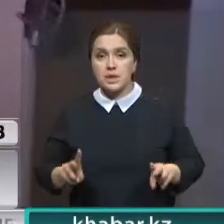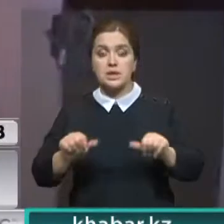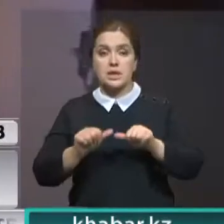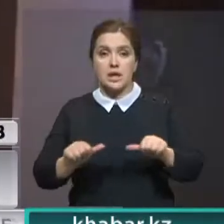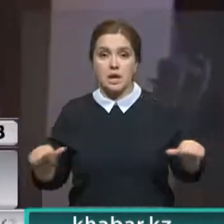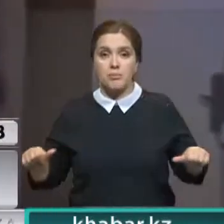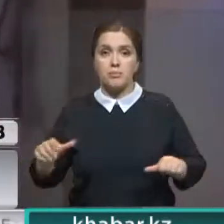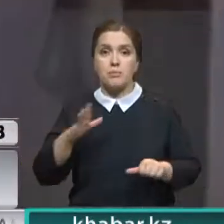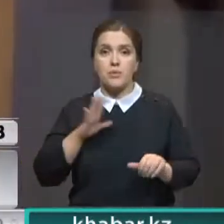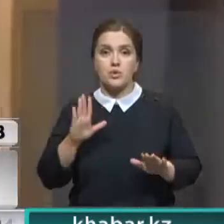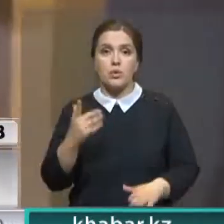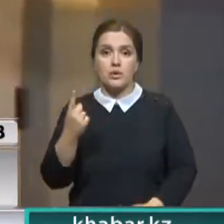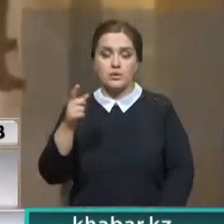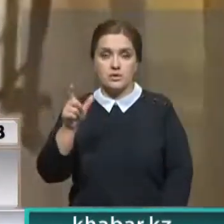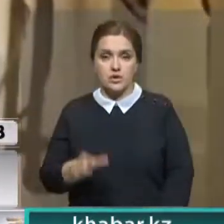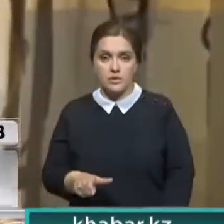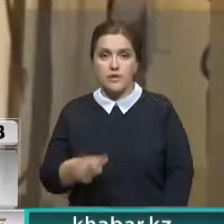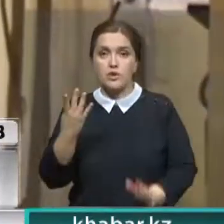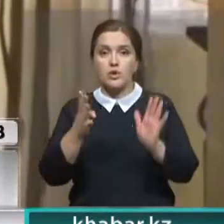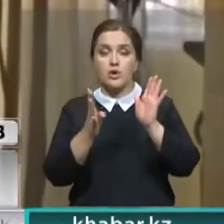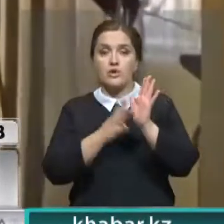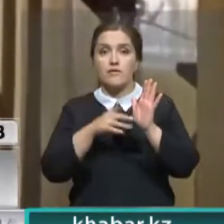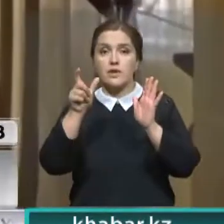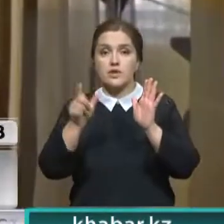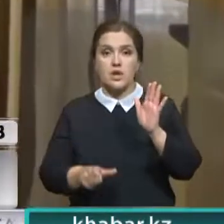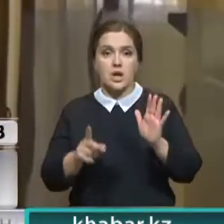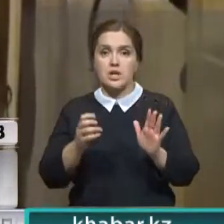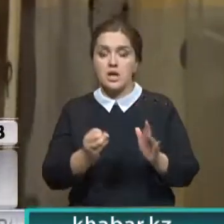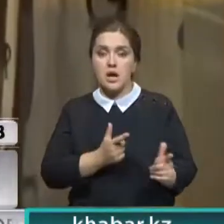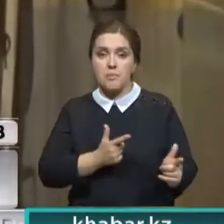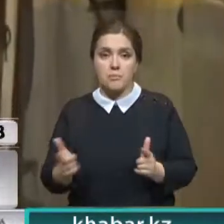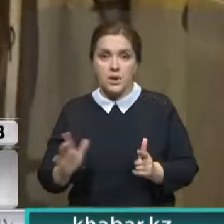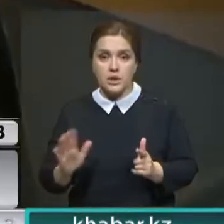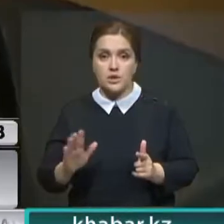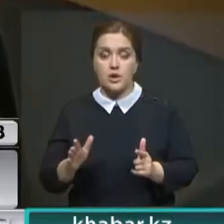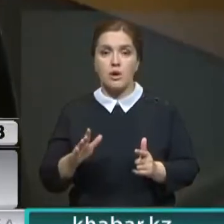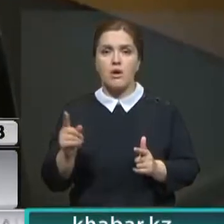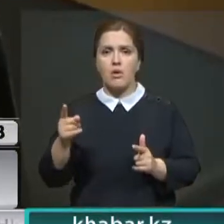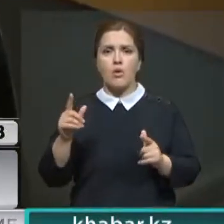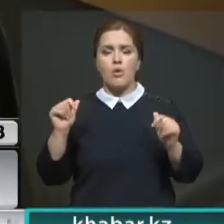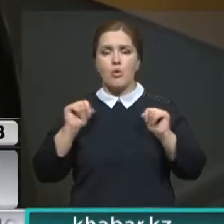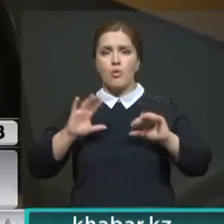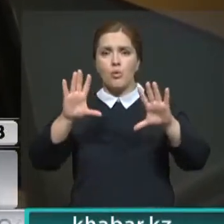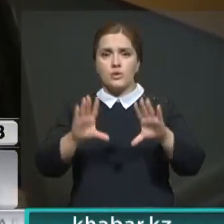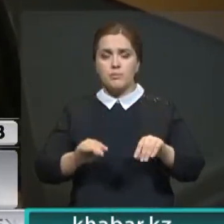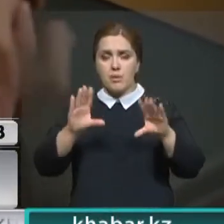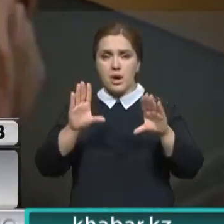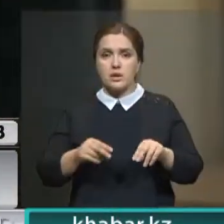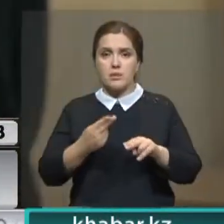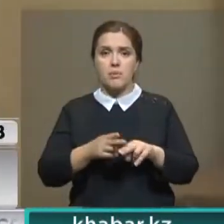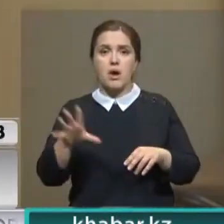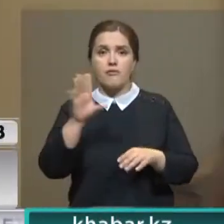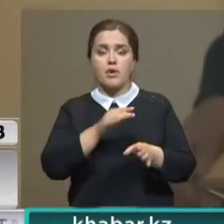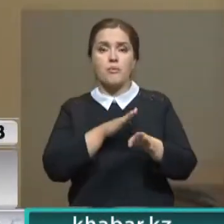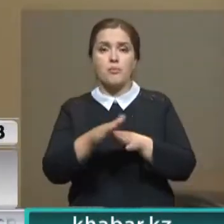подвергся только один. 49 человек процедуру не прошли. В КУИЗ успокаивают. Все они полностью отбыли свое